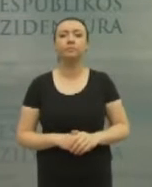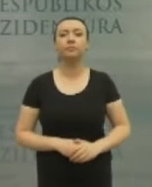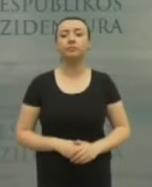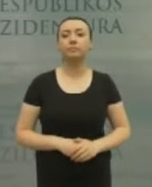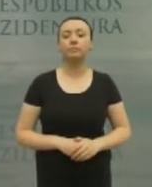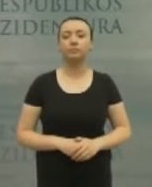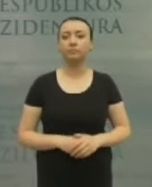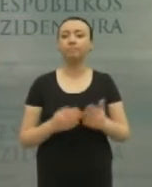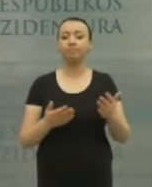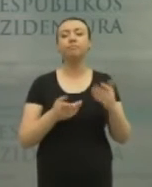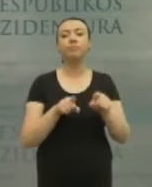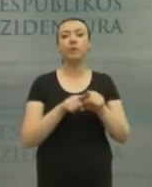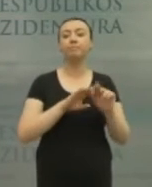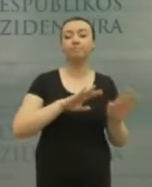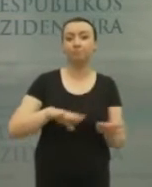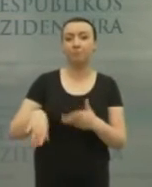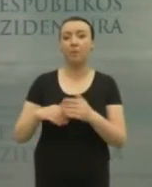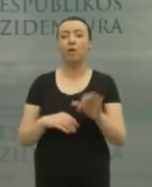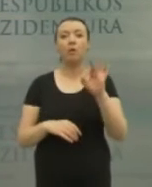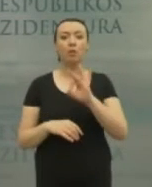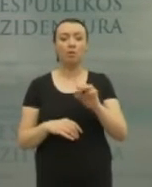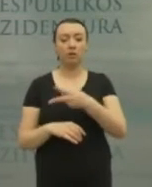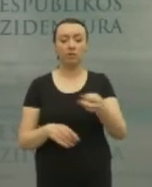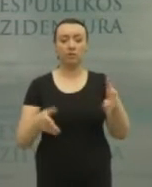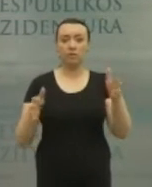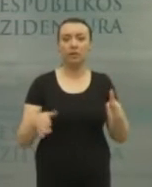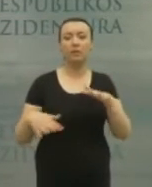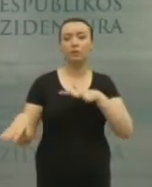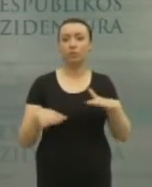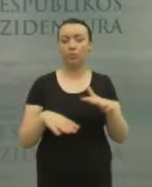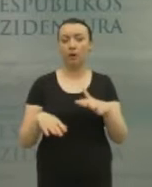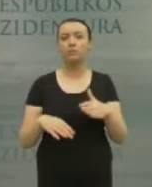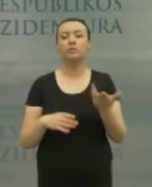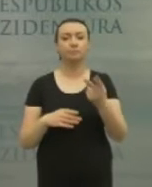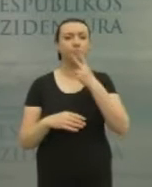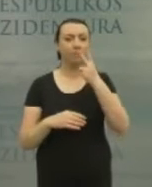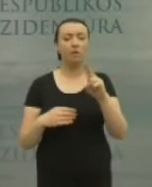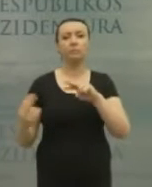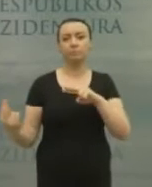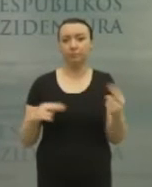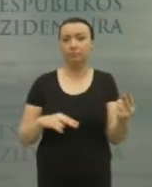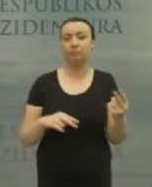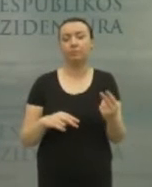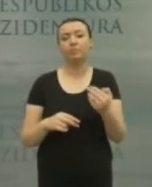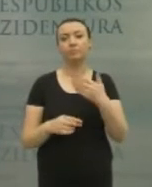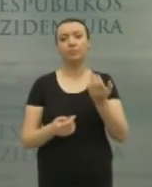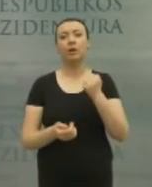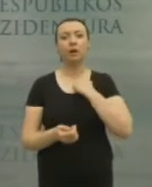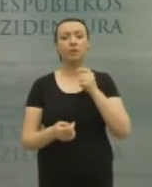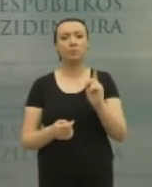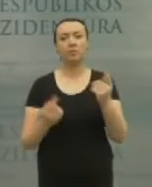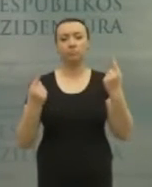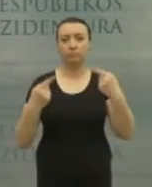formatu. Ir juo labiau, kad per tas dvi savaitės situacija kažkiek ir pakito. Ir pakito dėja blogaja